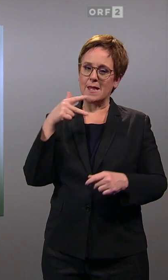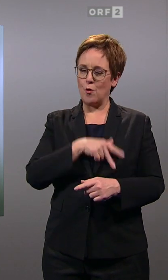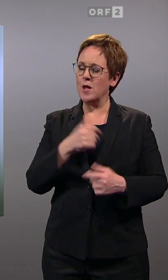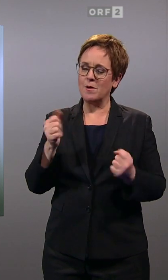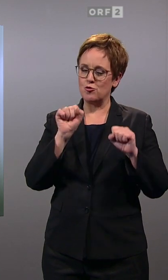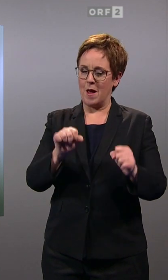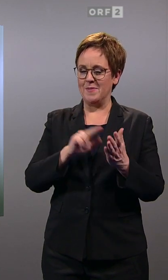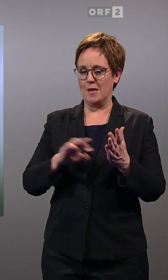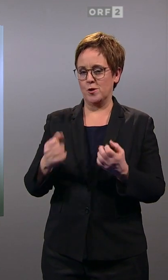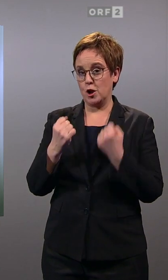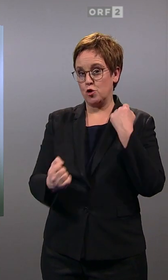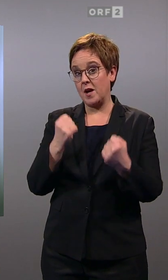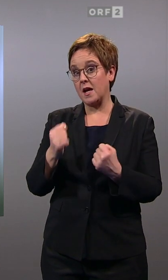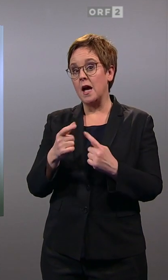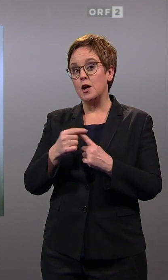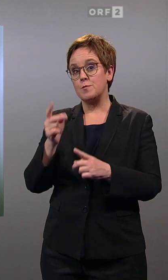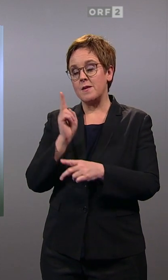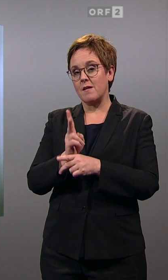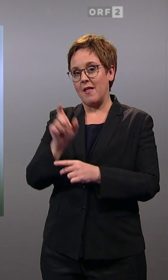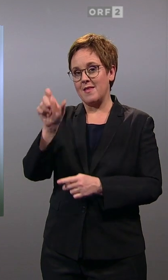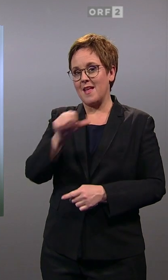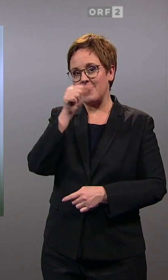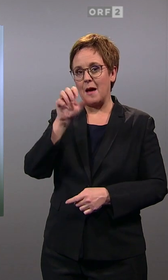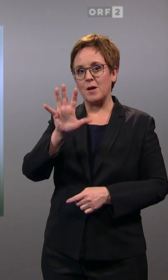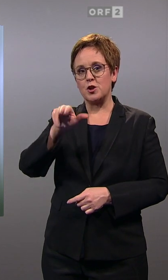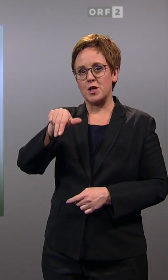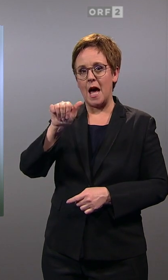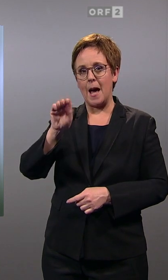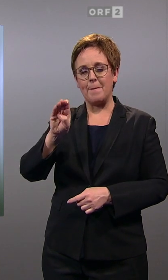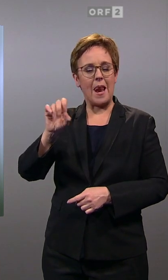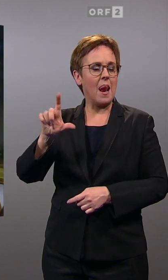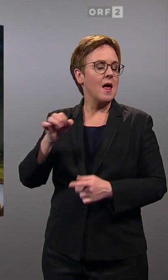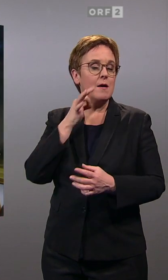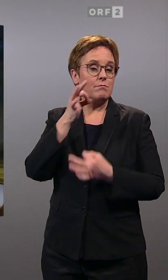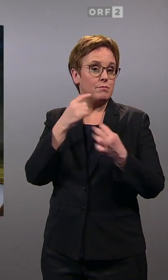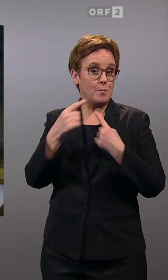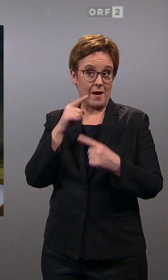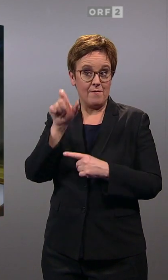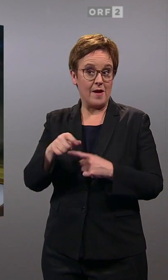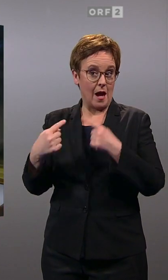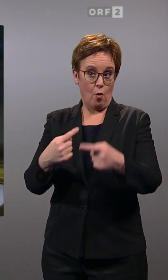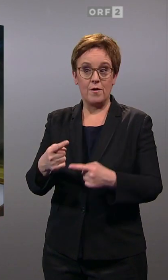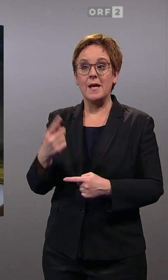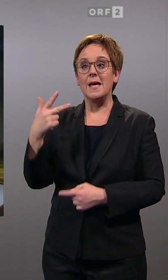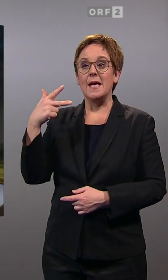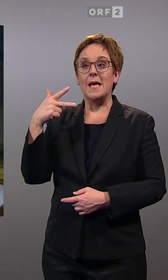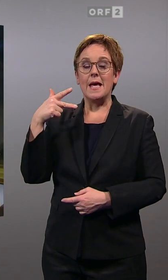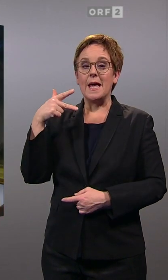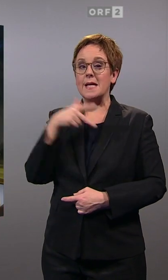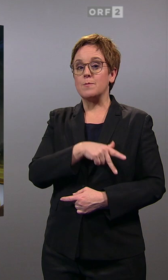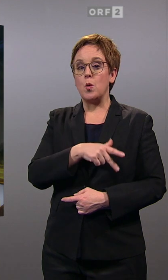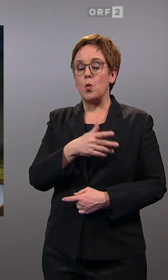diesem Wahlkampf mit ihrem Spitzenkandidaten Franz Schnabel geschlagen? Das wollen wir jetzt mit Katharina Sunk besprechen. Die SPÖ scheint nicht von der